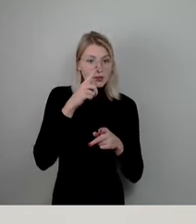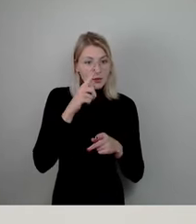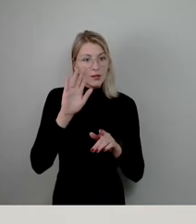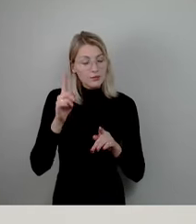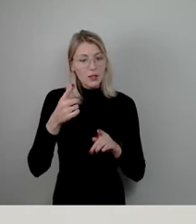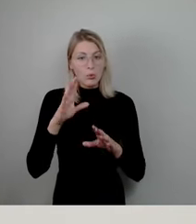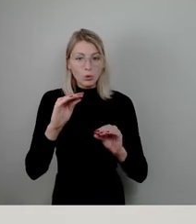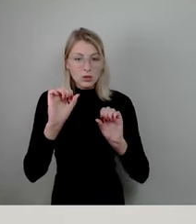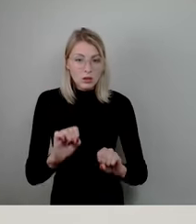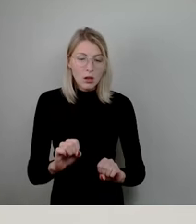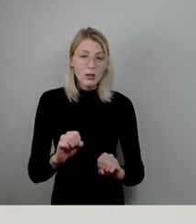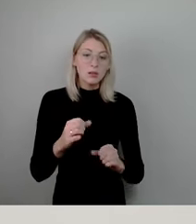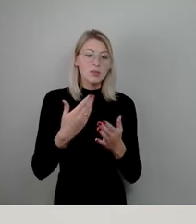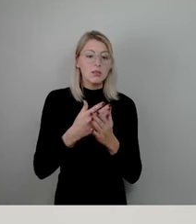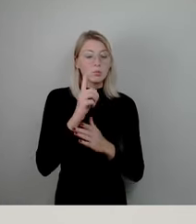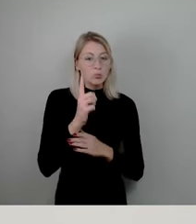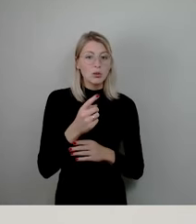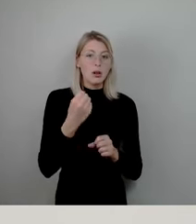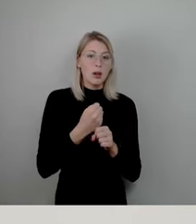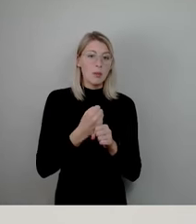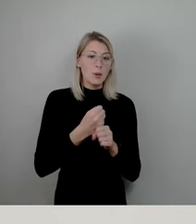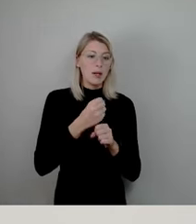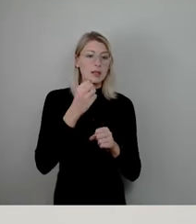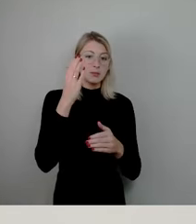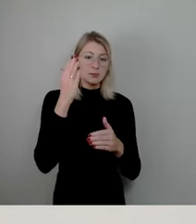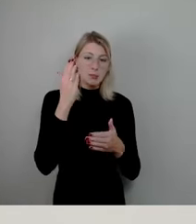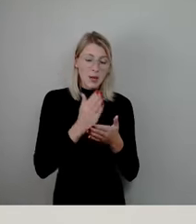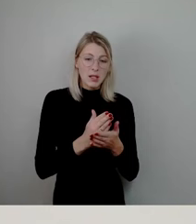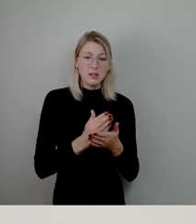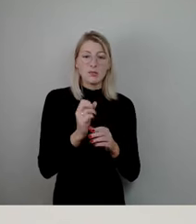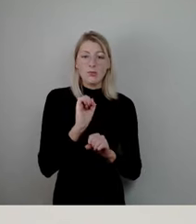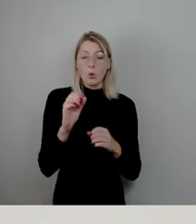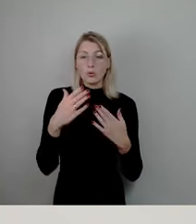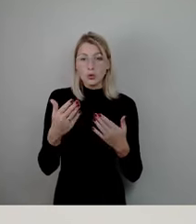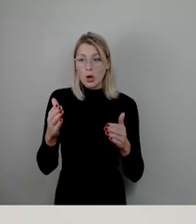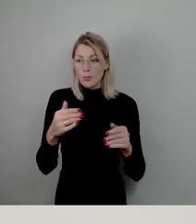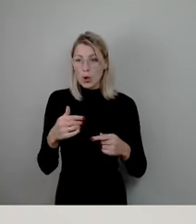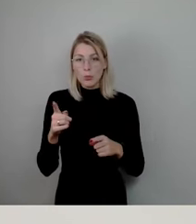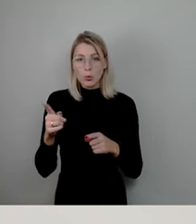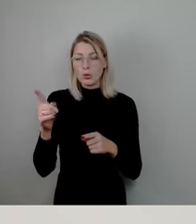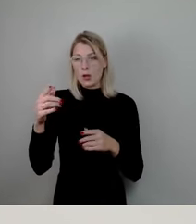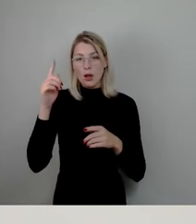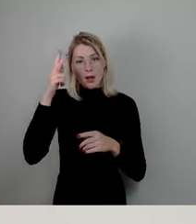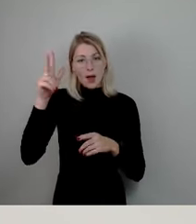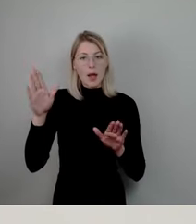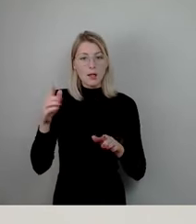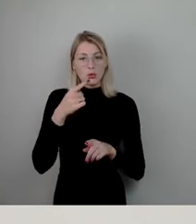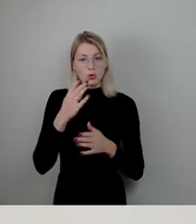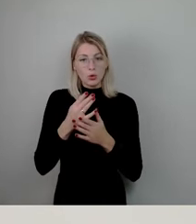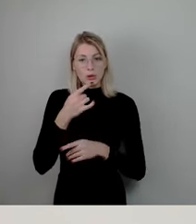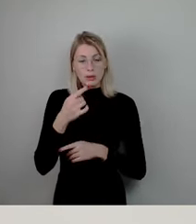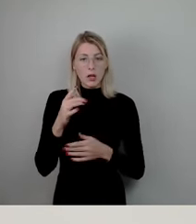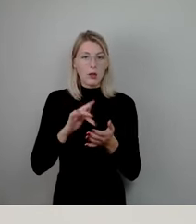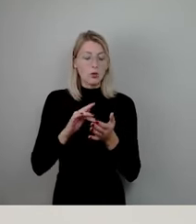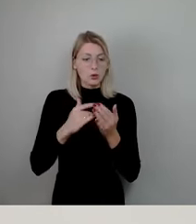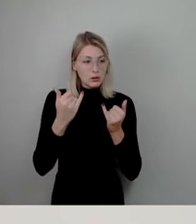müssen wir diese Arbeiten beenden. Ja, und warum geht diese Beräumung so schnell? Herr Engel, Sie hatten es ja angesprochen. Ja, weil wir hier im Gefahrenvollzug sind